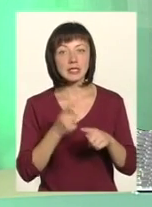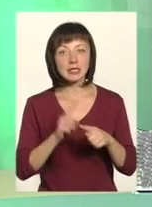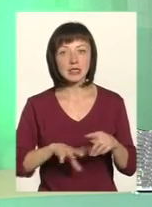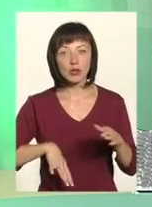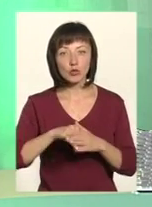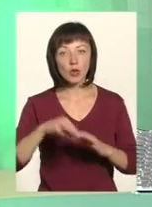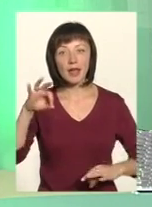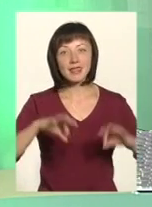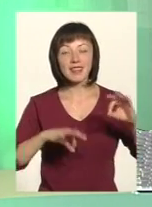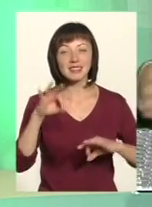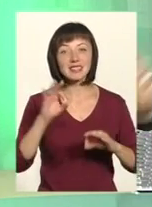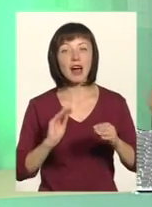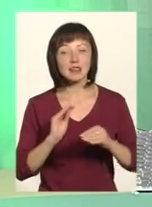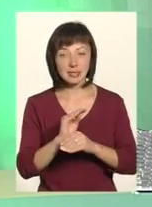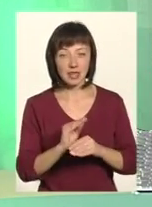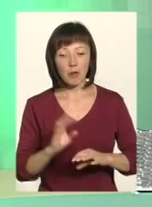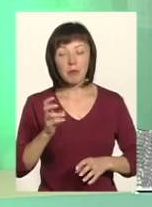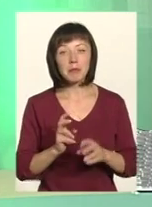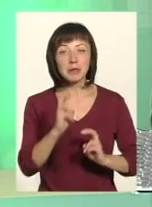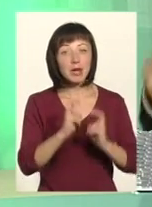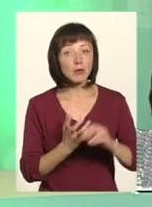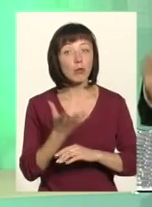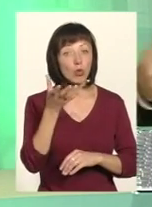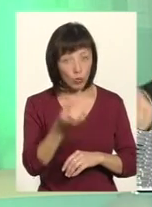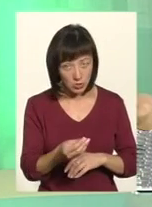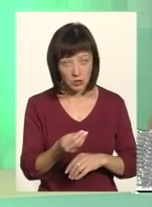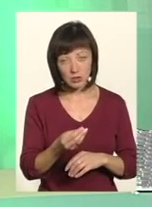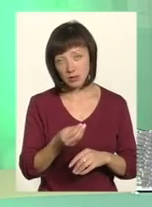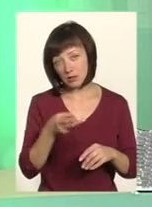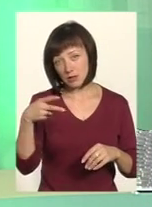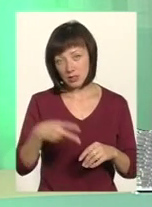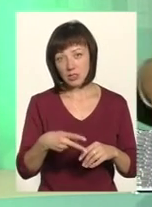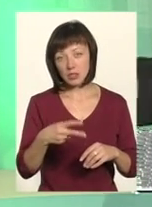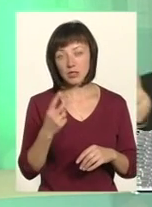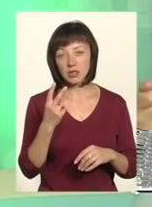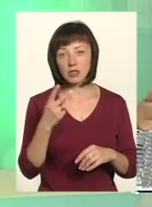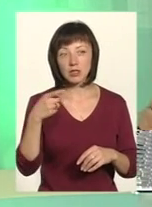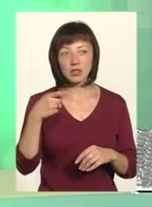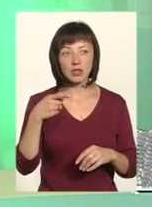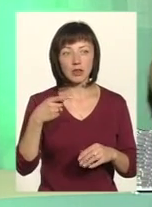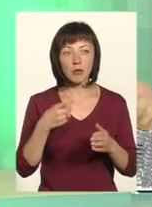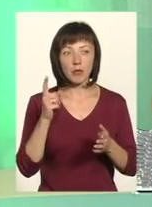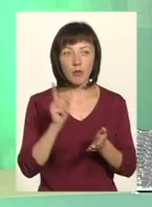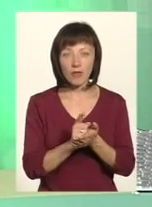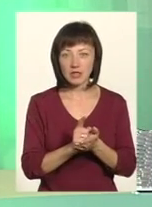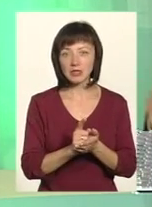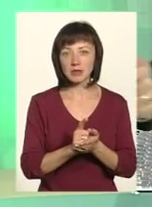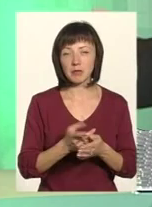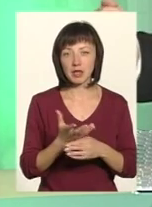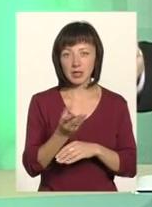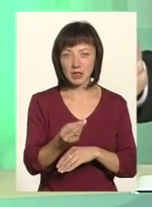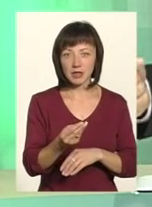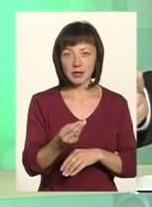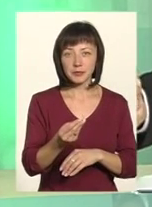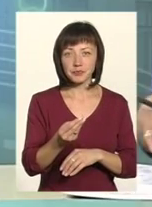індексації. Тому що підприємство плати. Підприємство сьогодні до 1200 гривень люди повинні платити, це закон вимагає. І